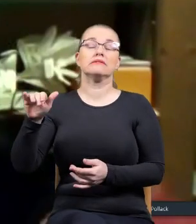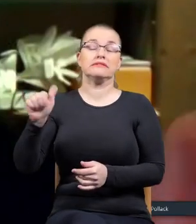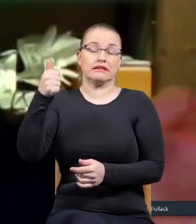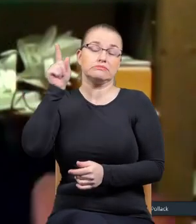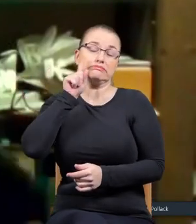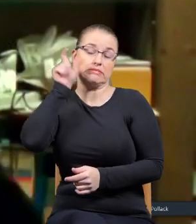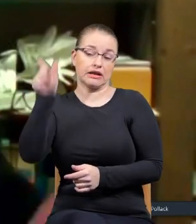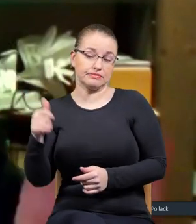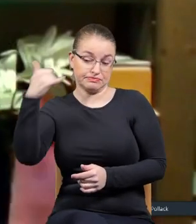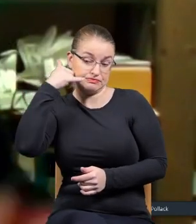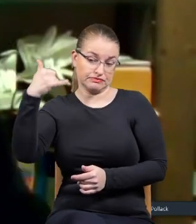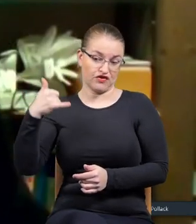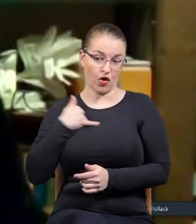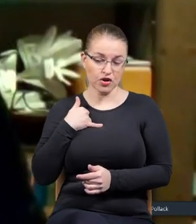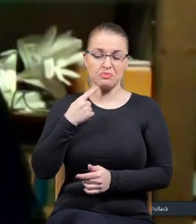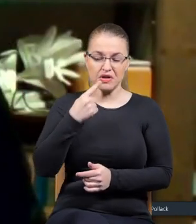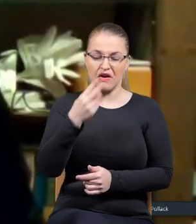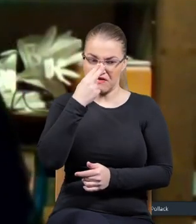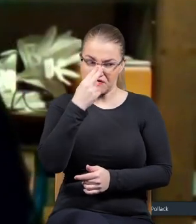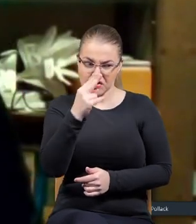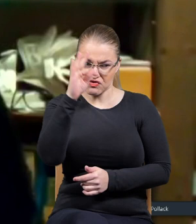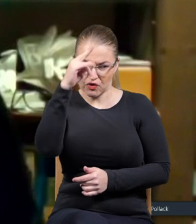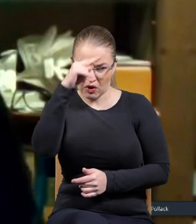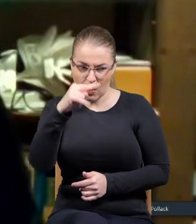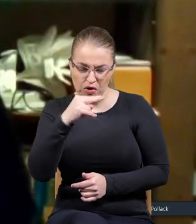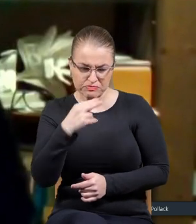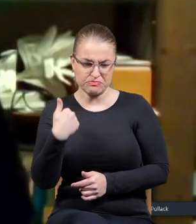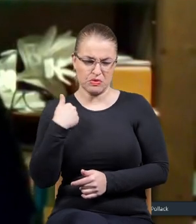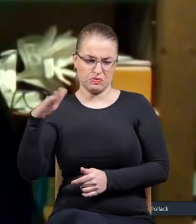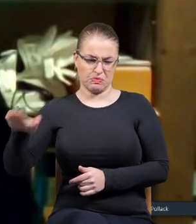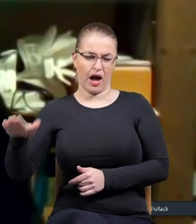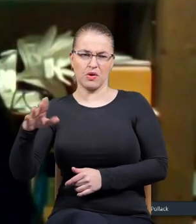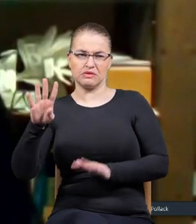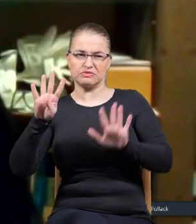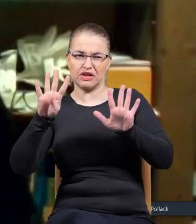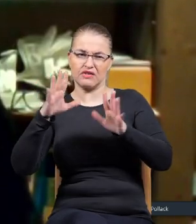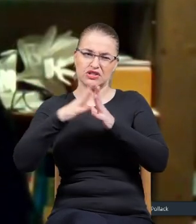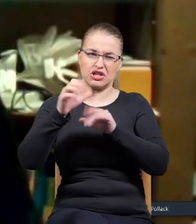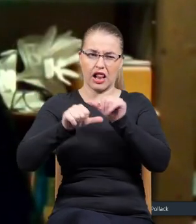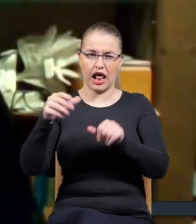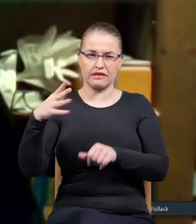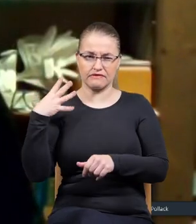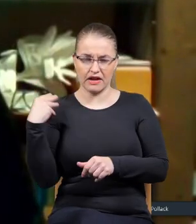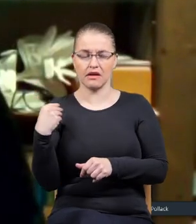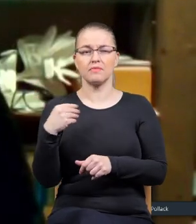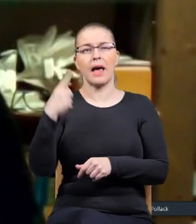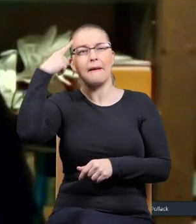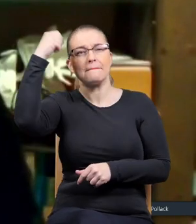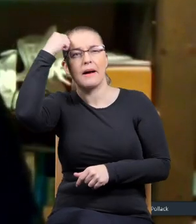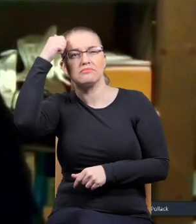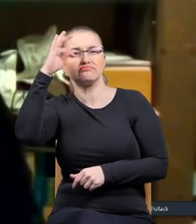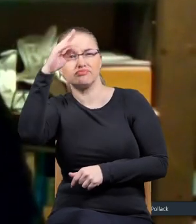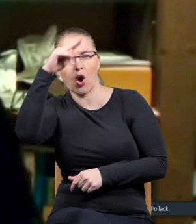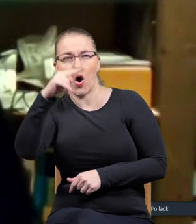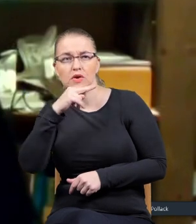facet był dzieckiem, miałem dziewięć czy ileś lat i go pamiętał. I dokładnie mi